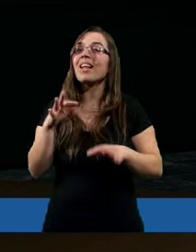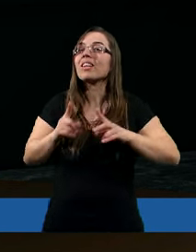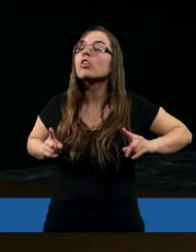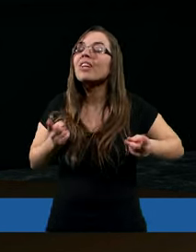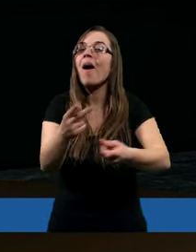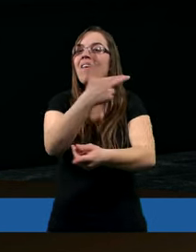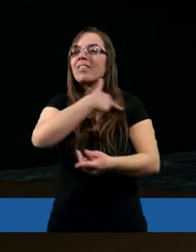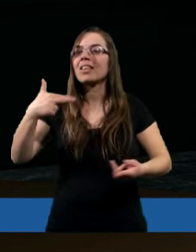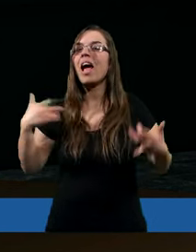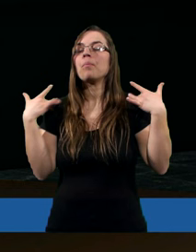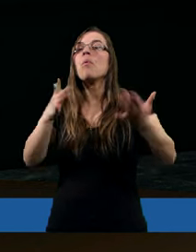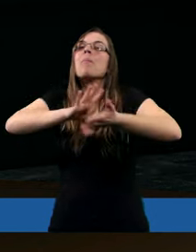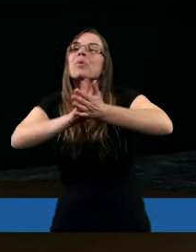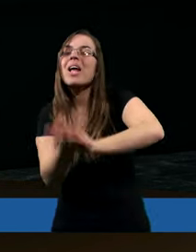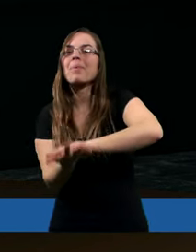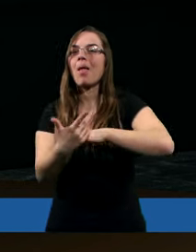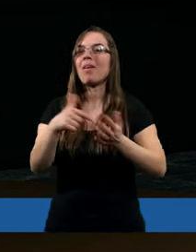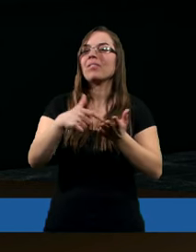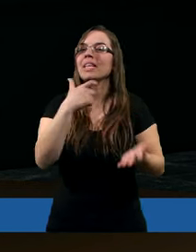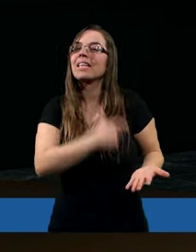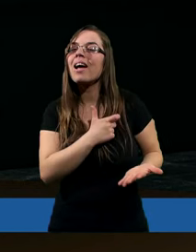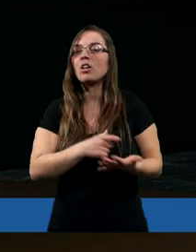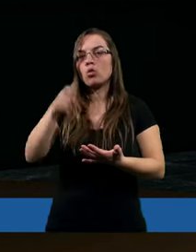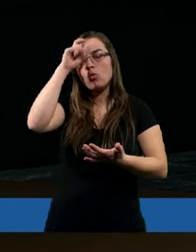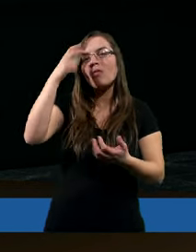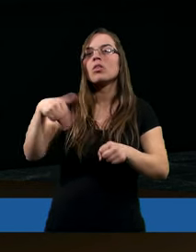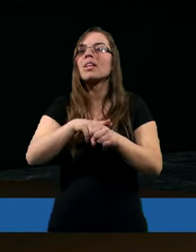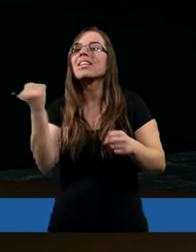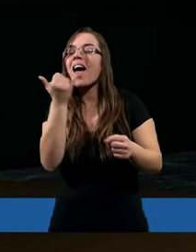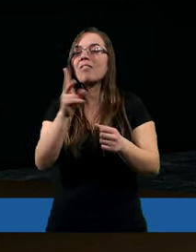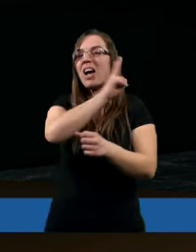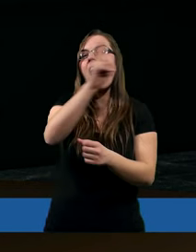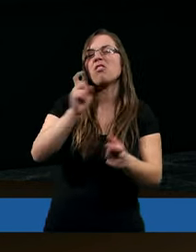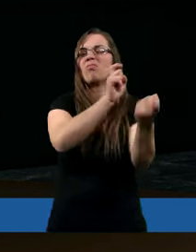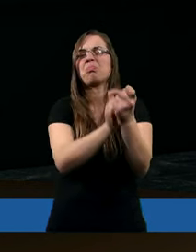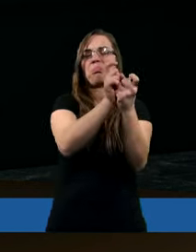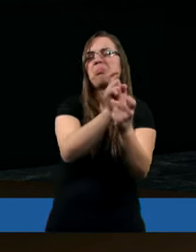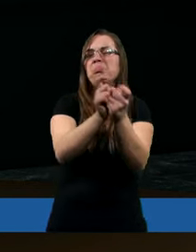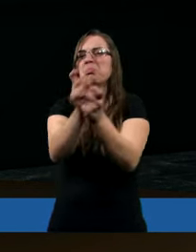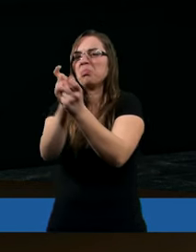działający w nas. To jest przemiana serca, tak? Jak człowiek, który zawsze ze wszystkimi się kłócił,